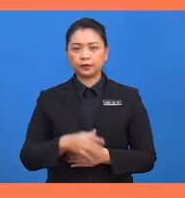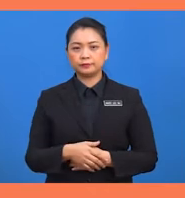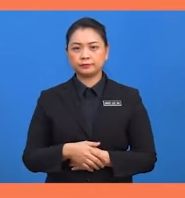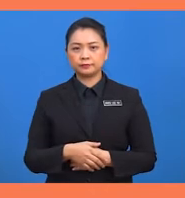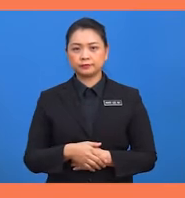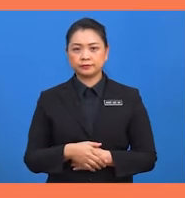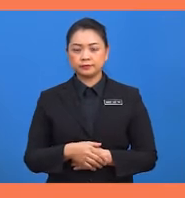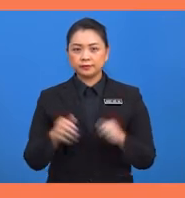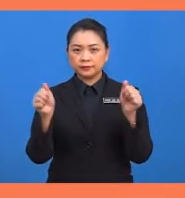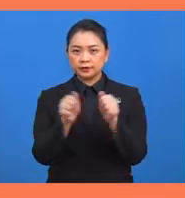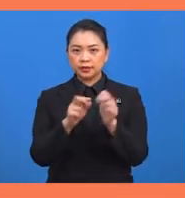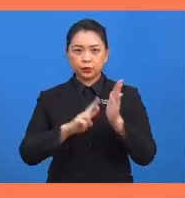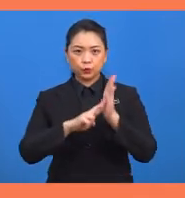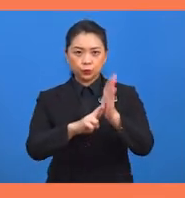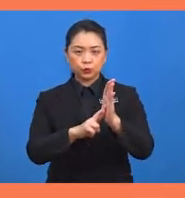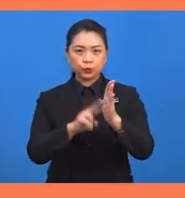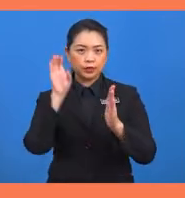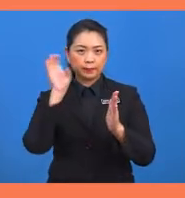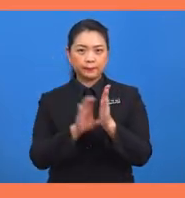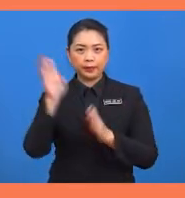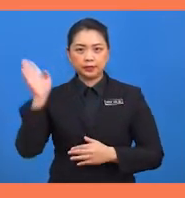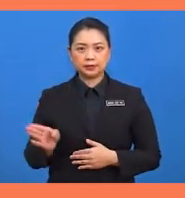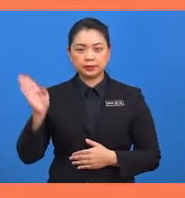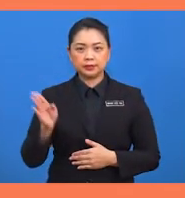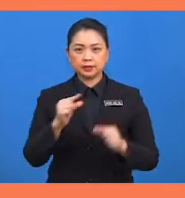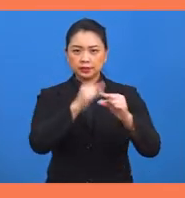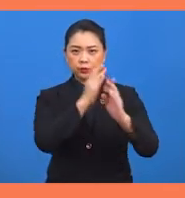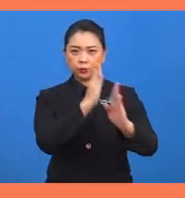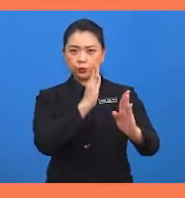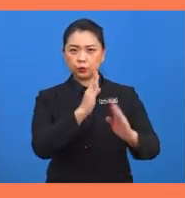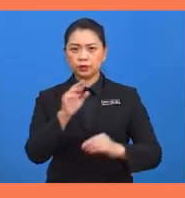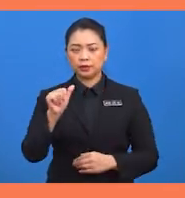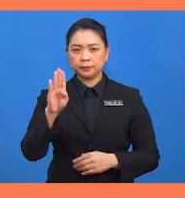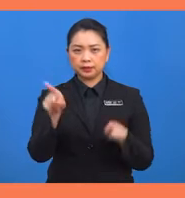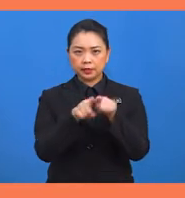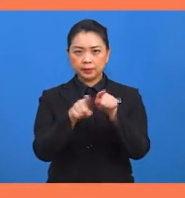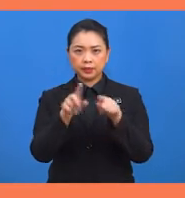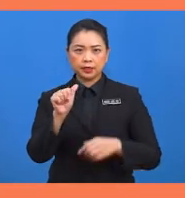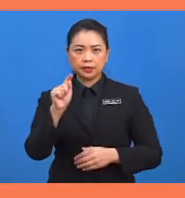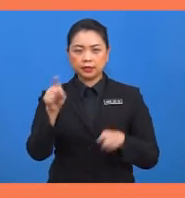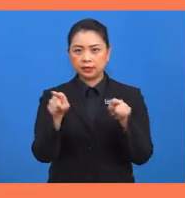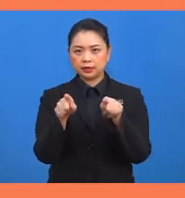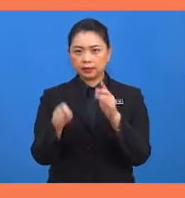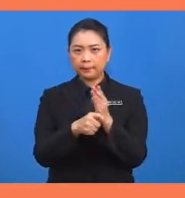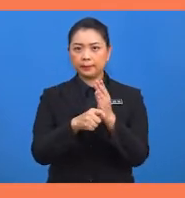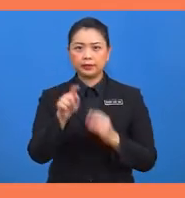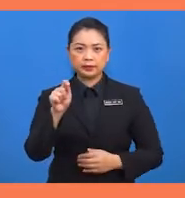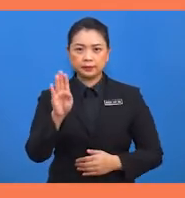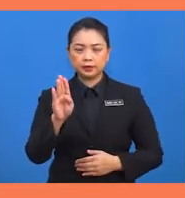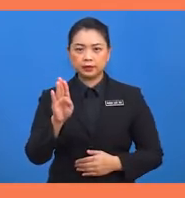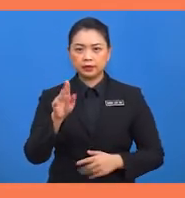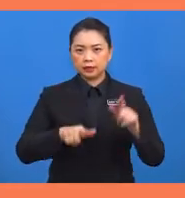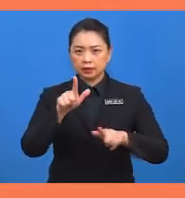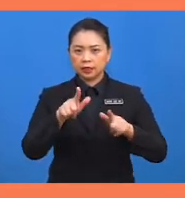Dengan merujuk kepada rajah, garis lurus AB sama dengan AT tambah TB.